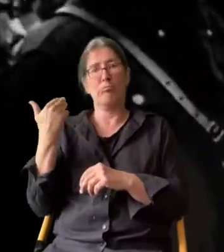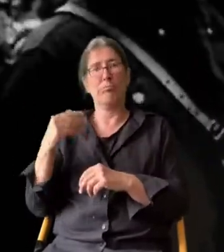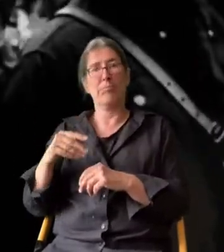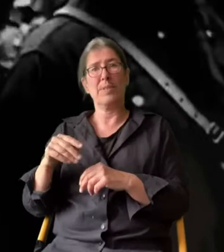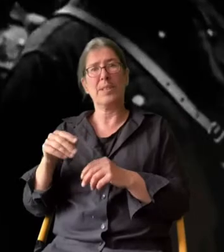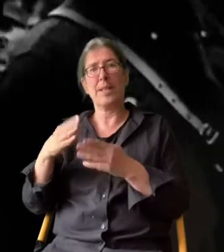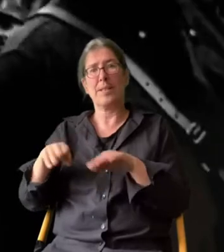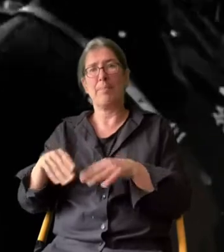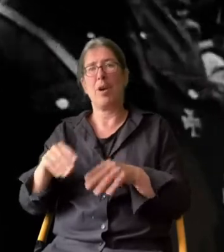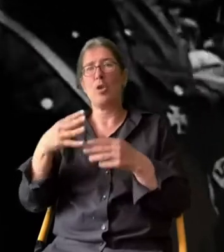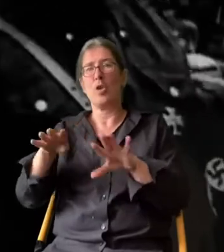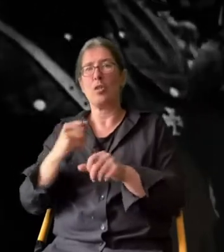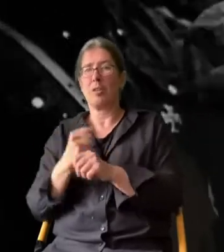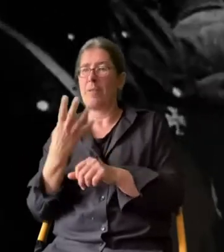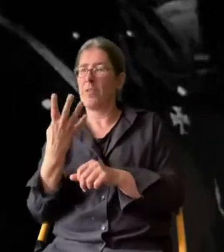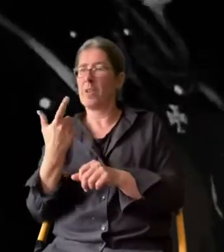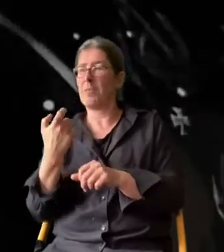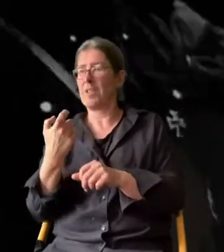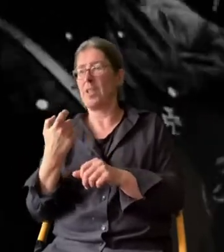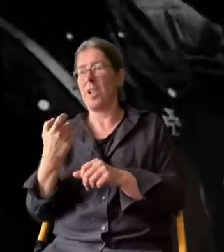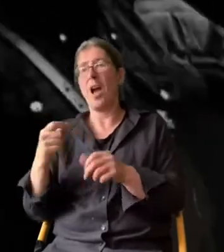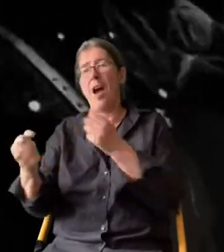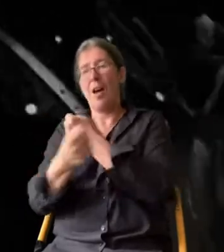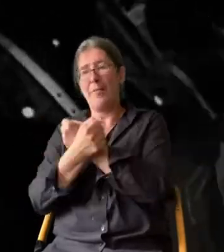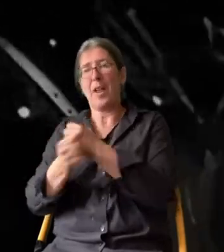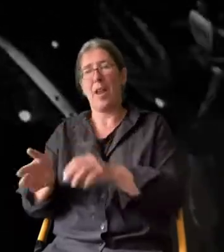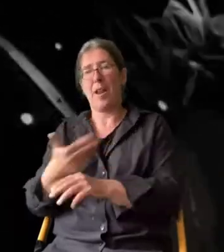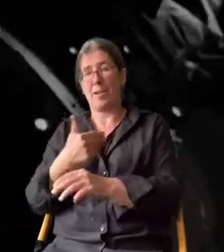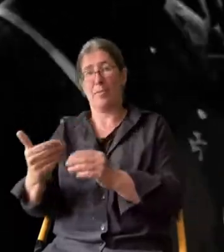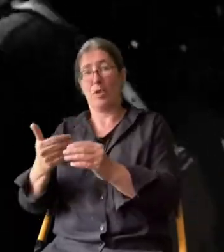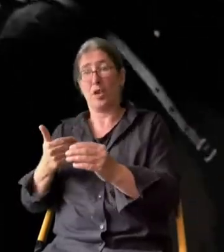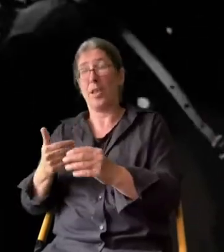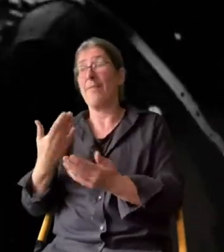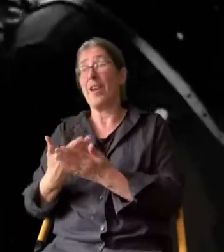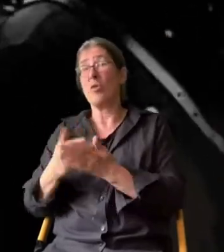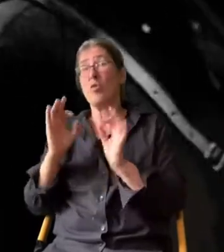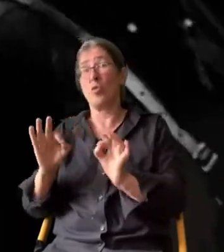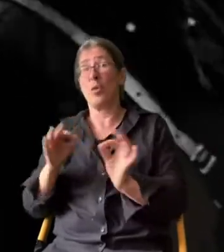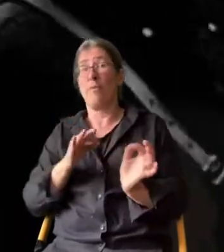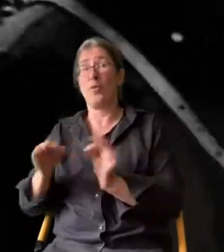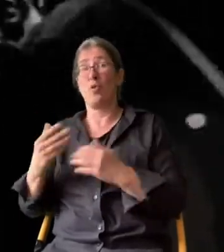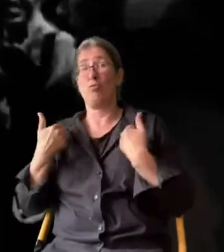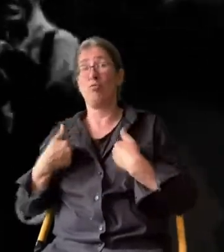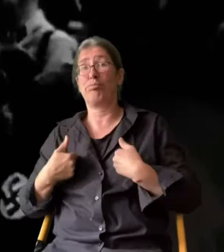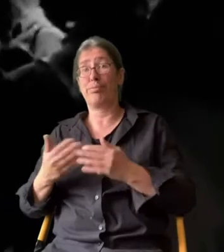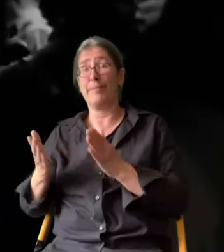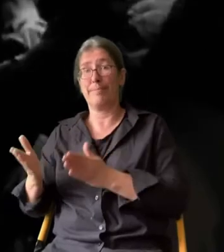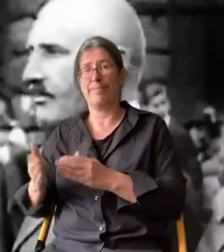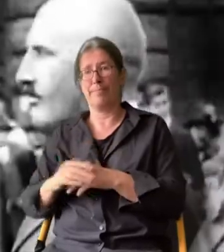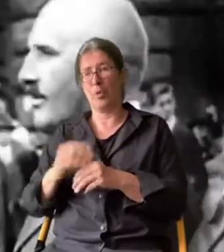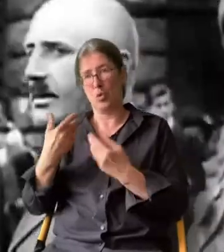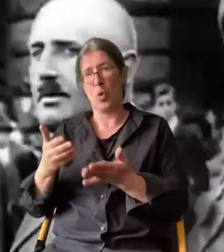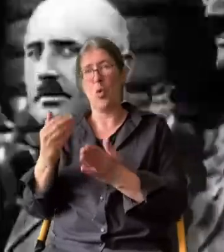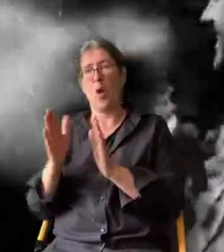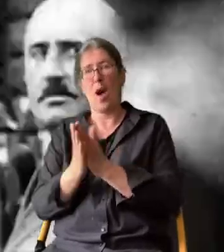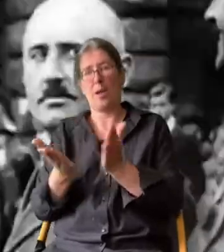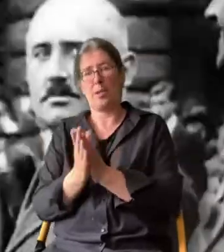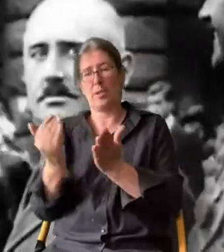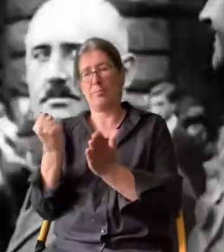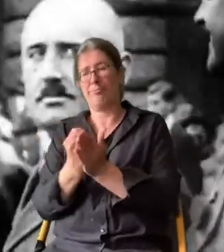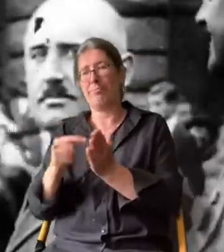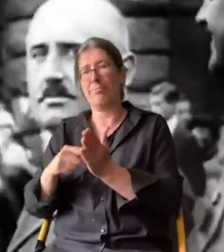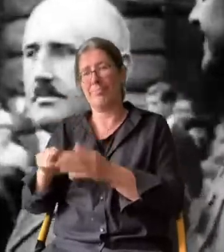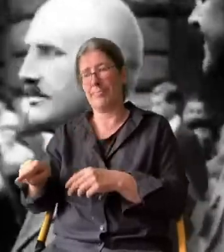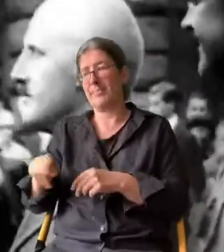Hitler war im Dezember 1924 vorzeitig aus der Haft entlassen worden. Wegen guter Führung, so steht es in den Akten.